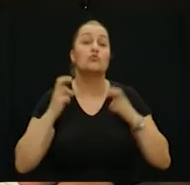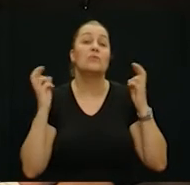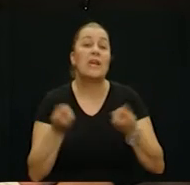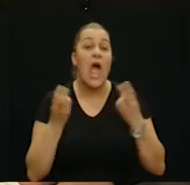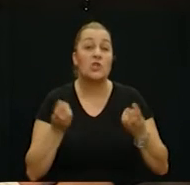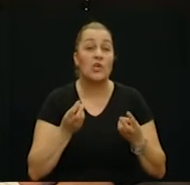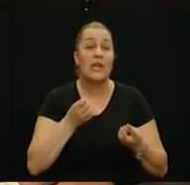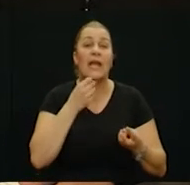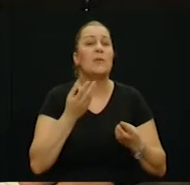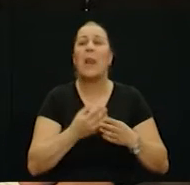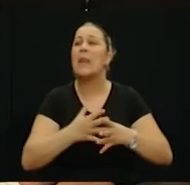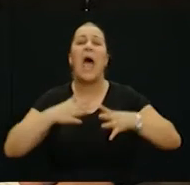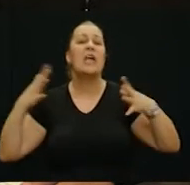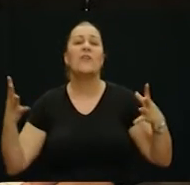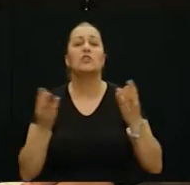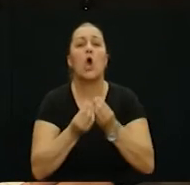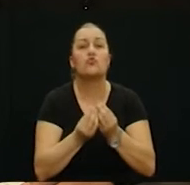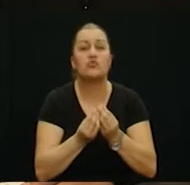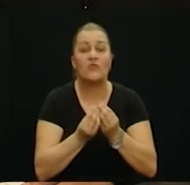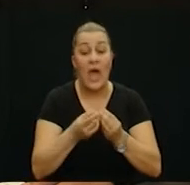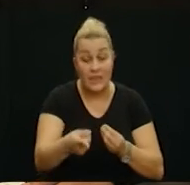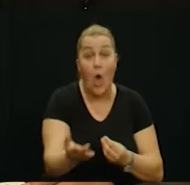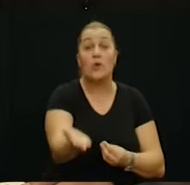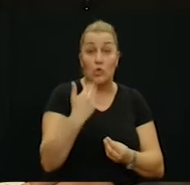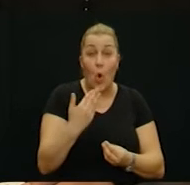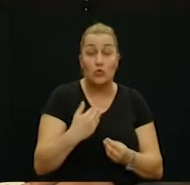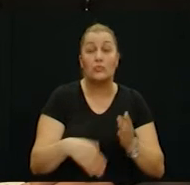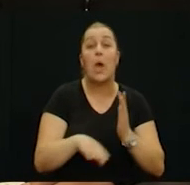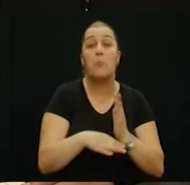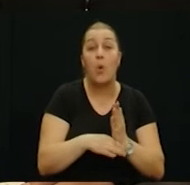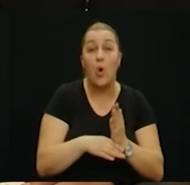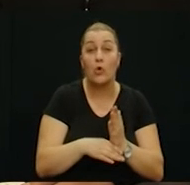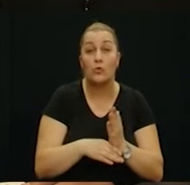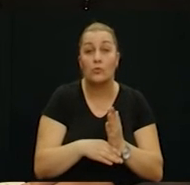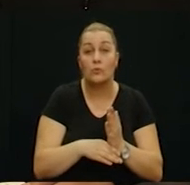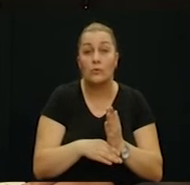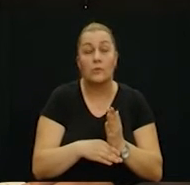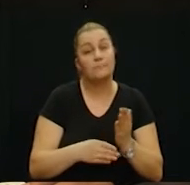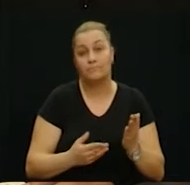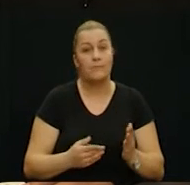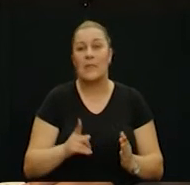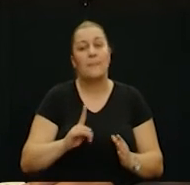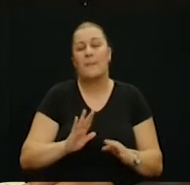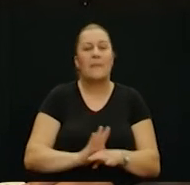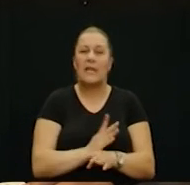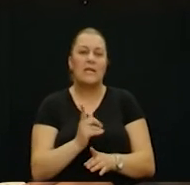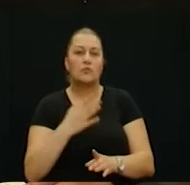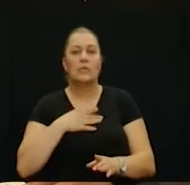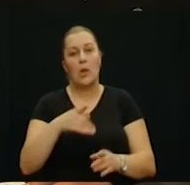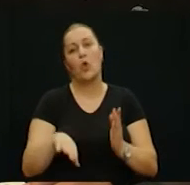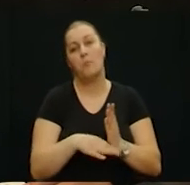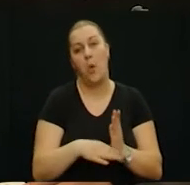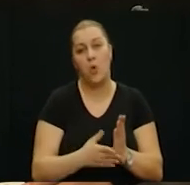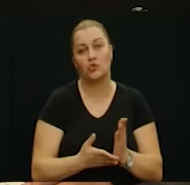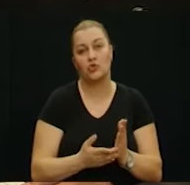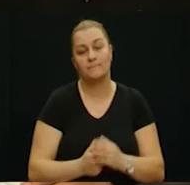bukvalno traženi kad je bila najveća gužva, da dođu, da i oni pomognu. Vrlo, vrlo nevoljko su to učinili samo ta dva